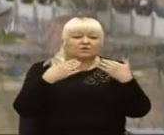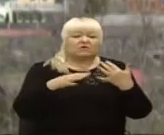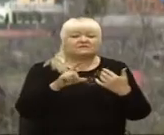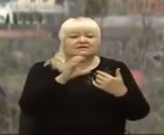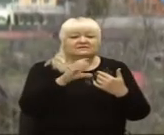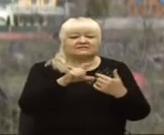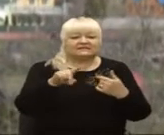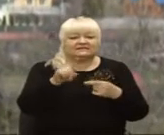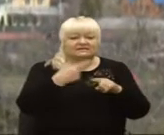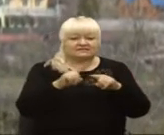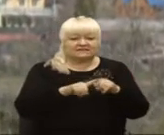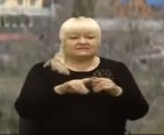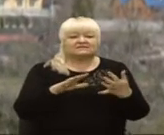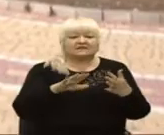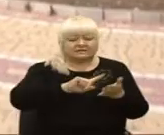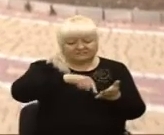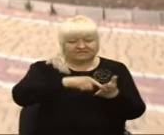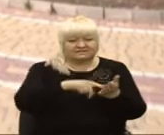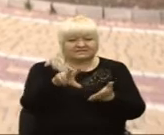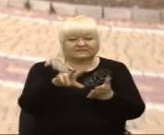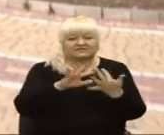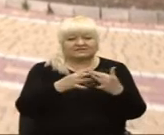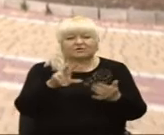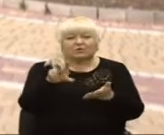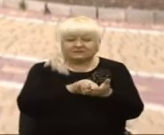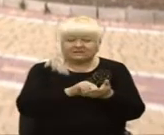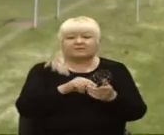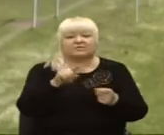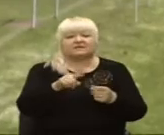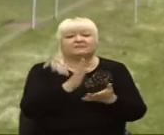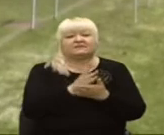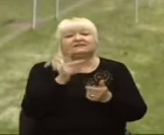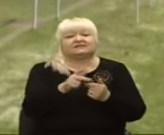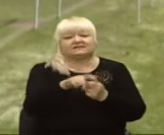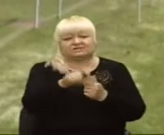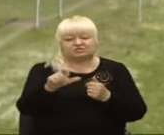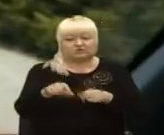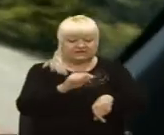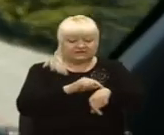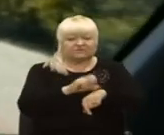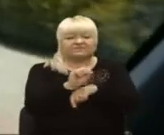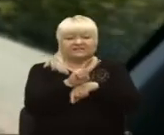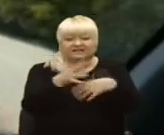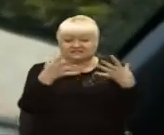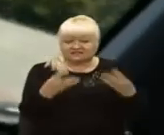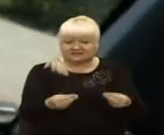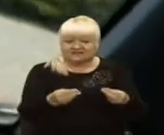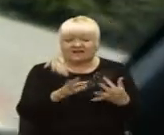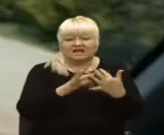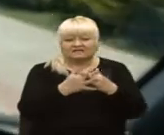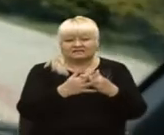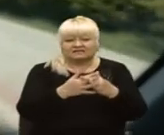міського типу посеред Карпат із населенням у майже три тисячі людей. На годиннику 12 дня і Східниця